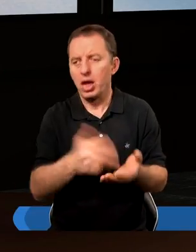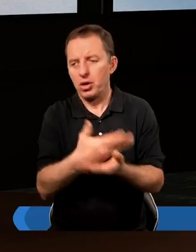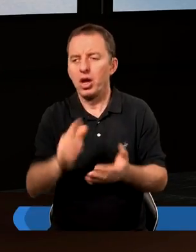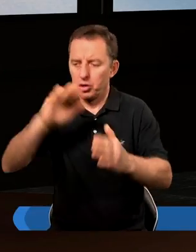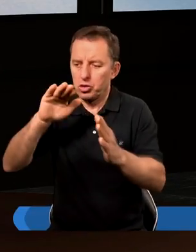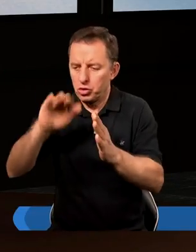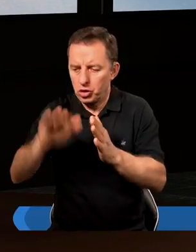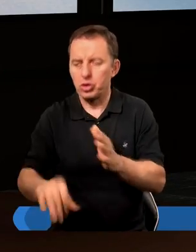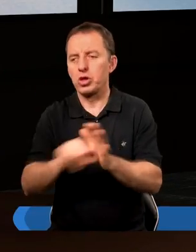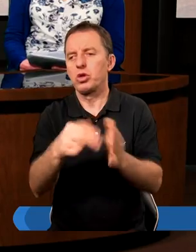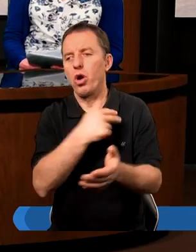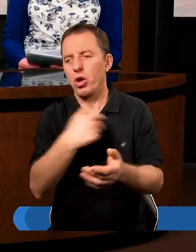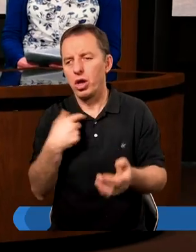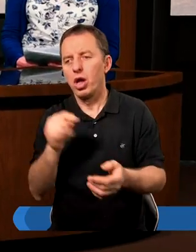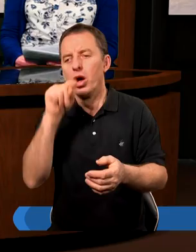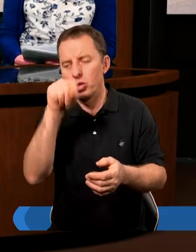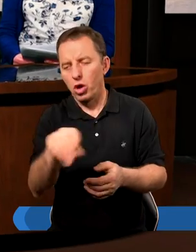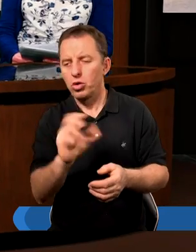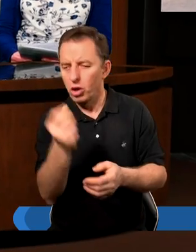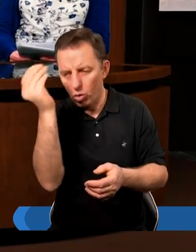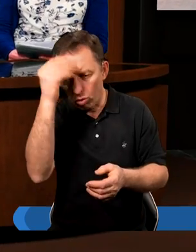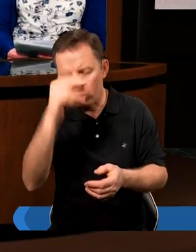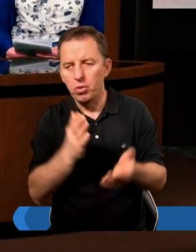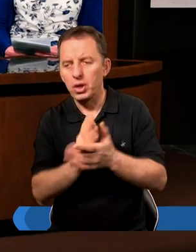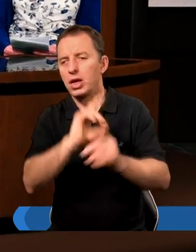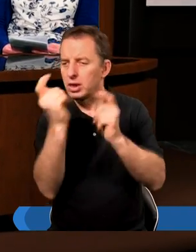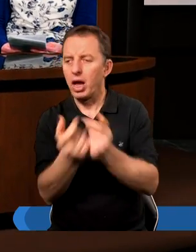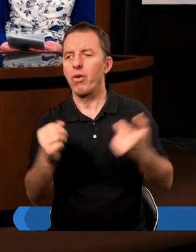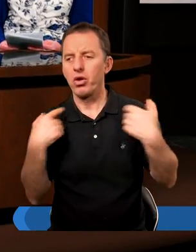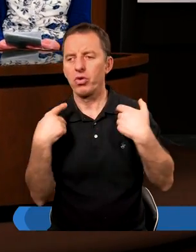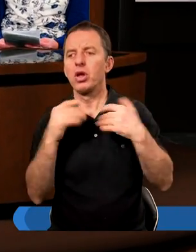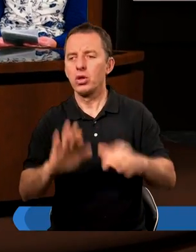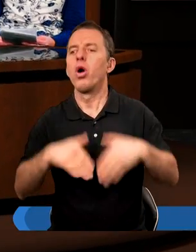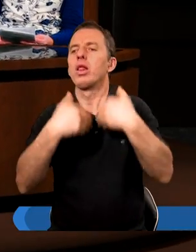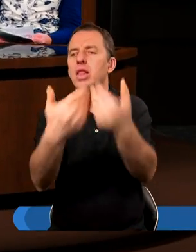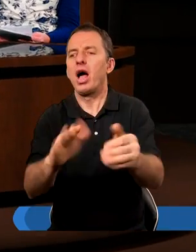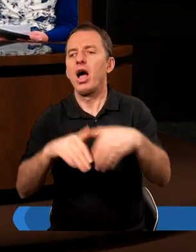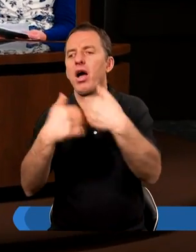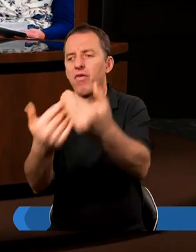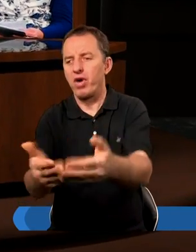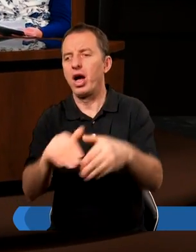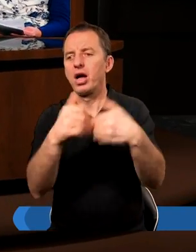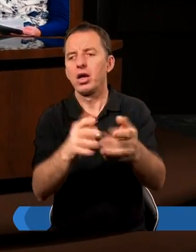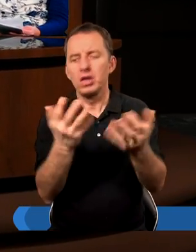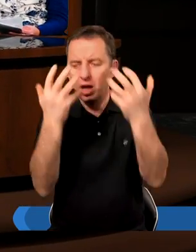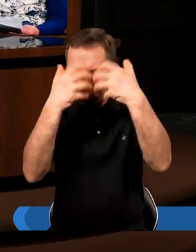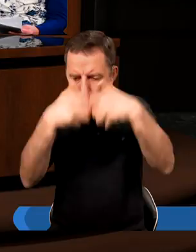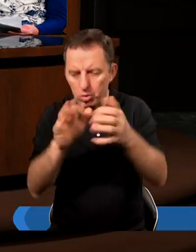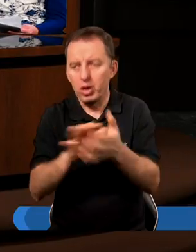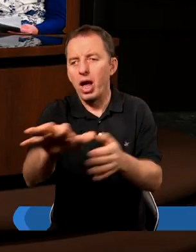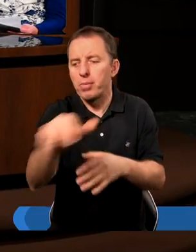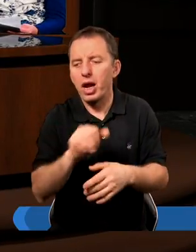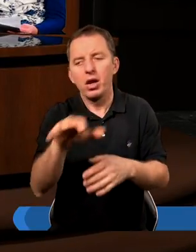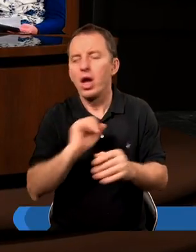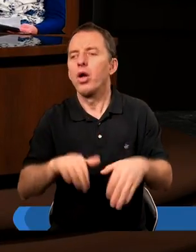ziemi, żeby się zniżyć do nas i to, czego uczył nas przez całe swoje życie, to dawania. On się nie skupiał na braniu,